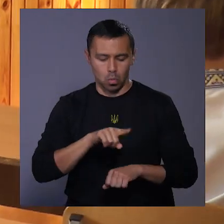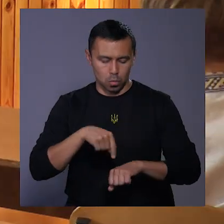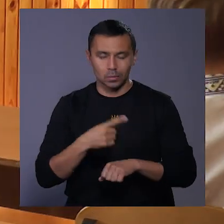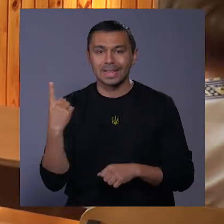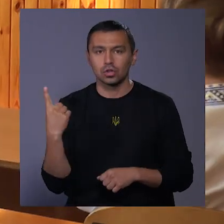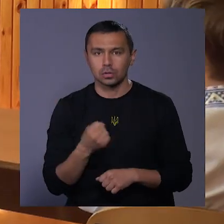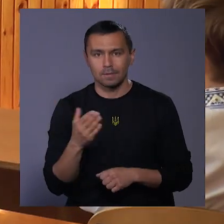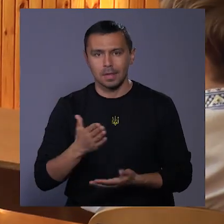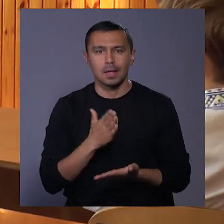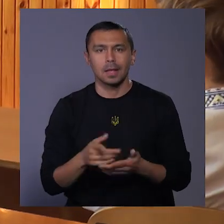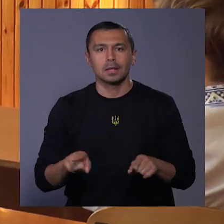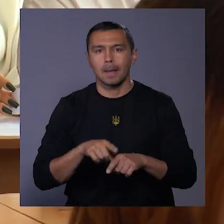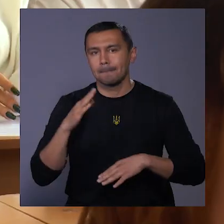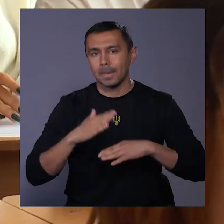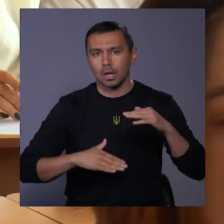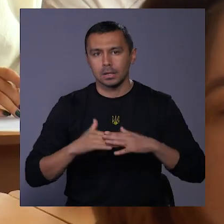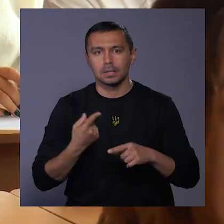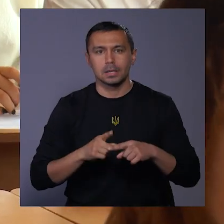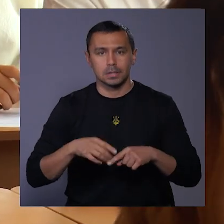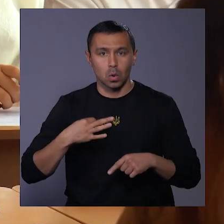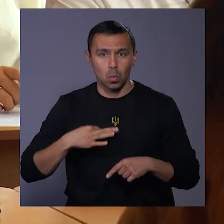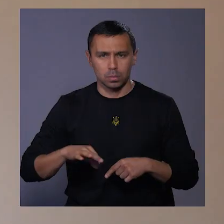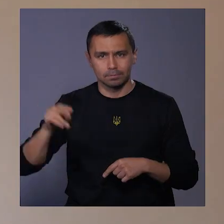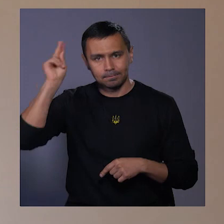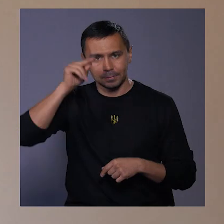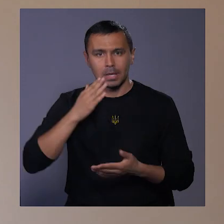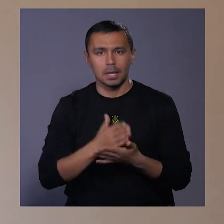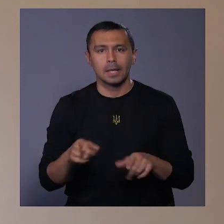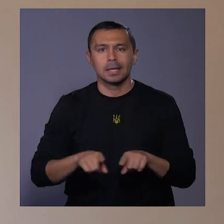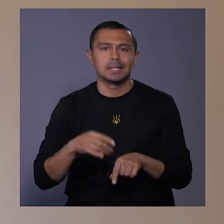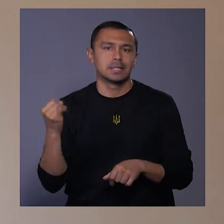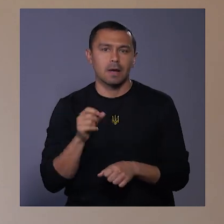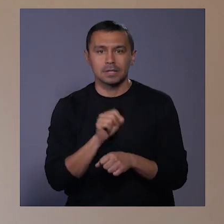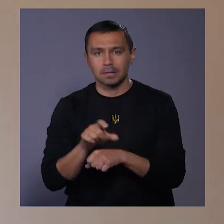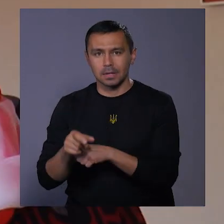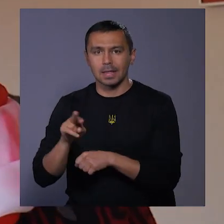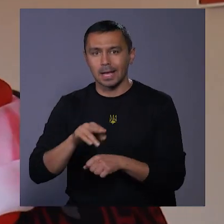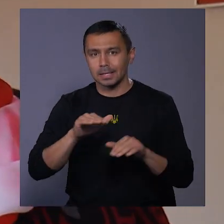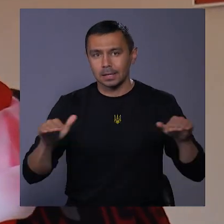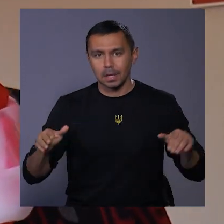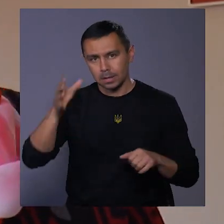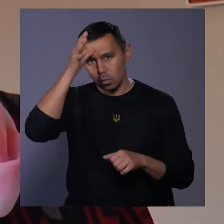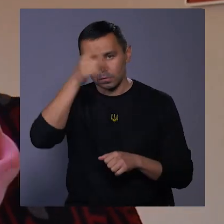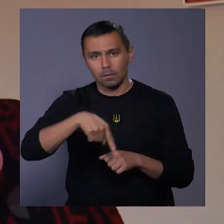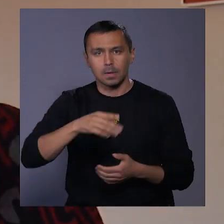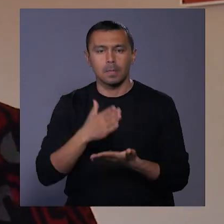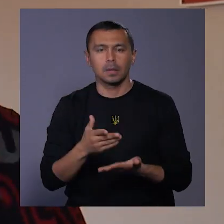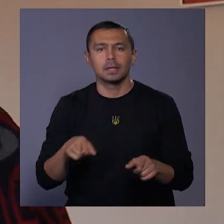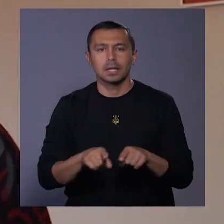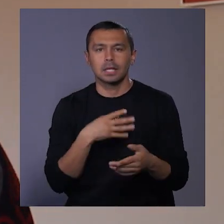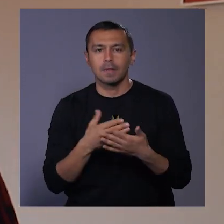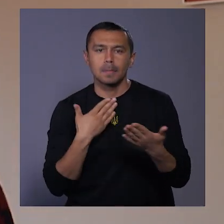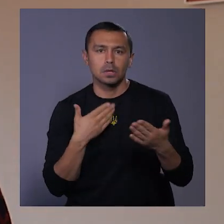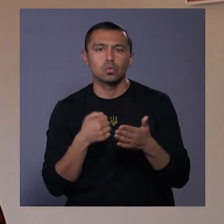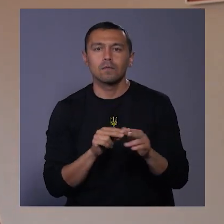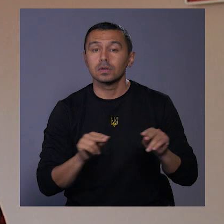на тиждень. Він є такий практичний, цей курс, тому що там є саме такі цікаві завдання для дітей. Науковці, вони мають такий свій підхід,